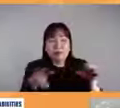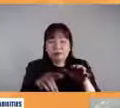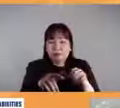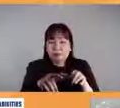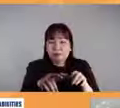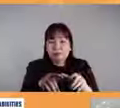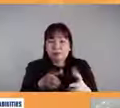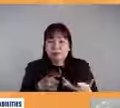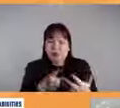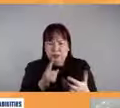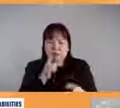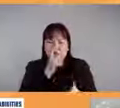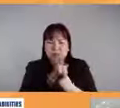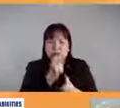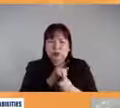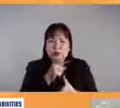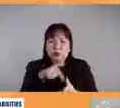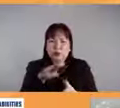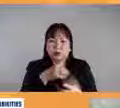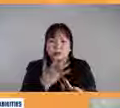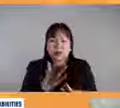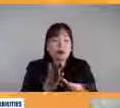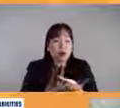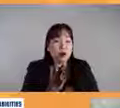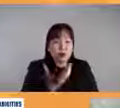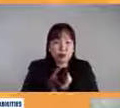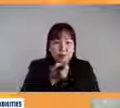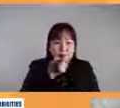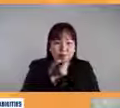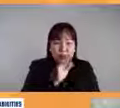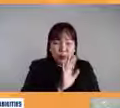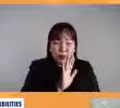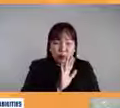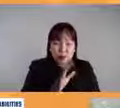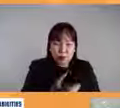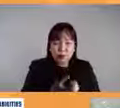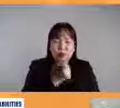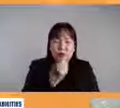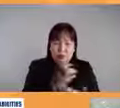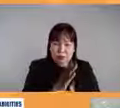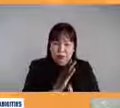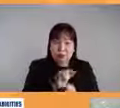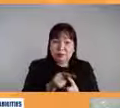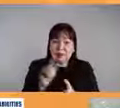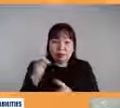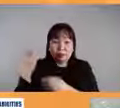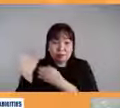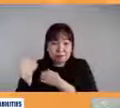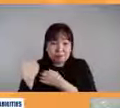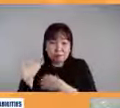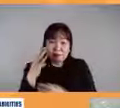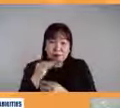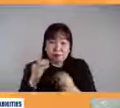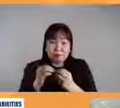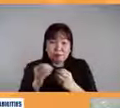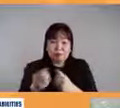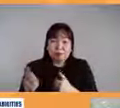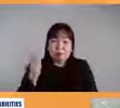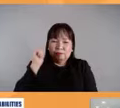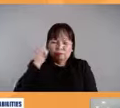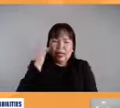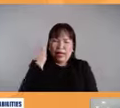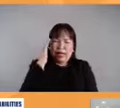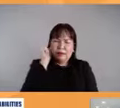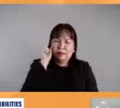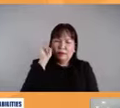ang tinatawag ng mga rights holder I'm sure alam ito ni Sir Lauro nakasa doon